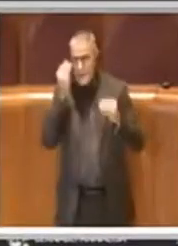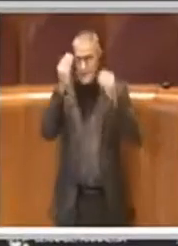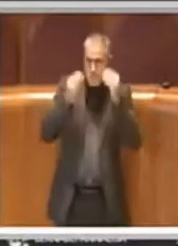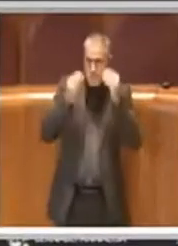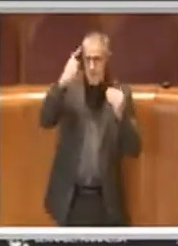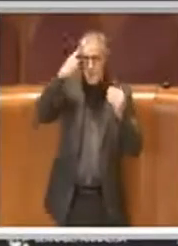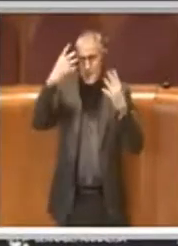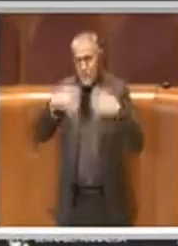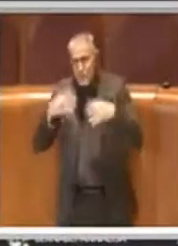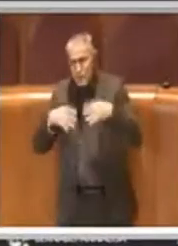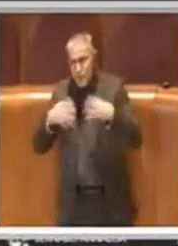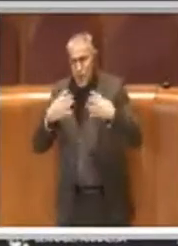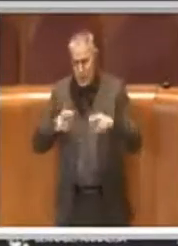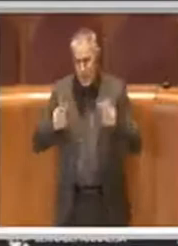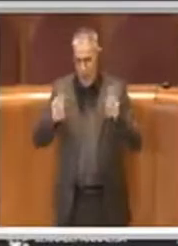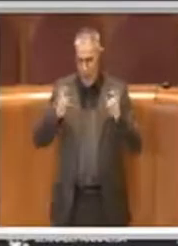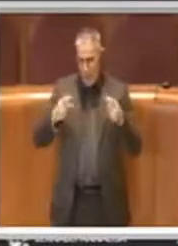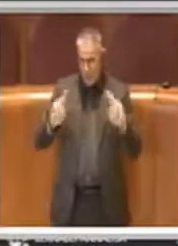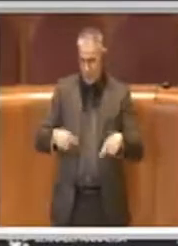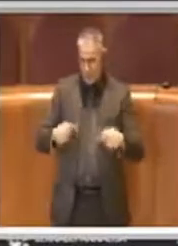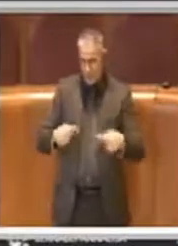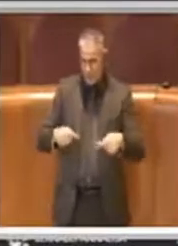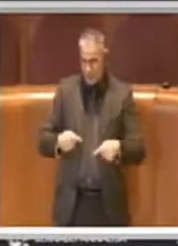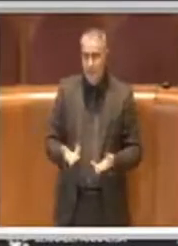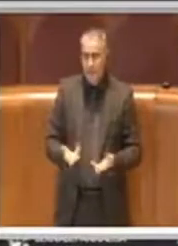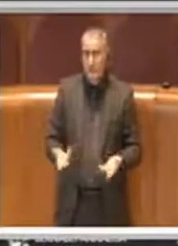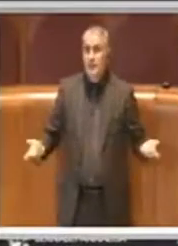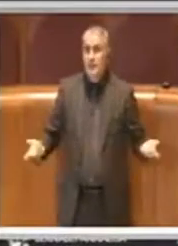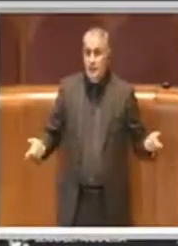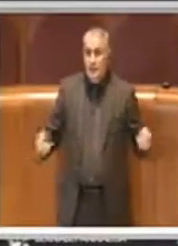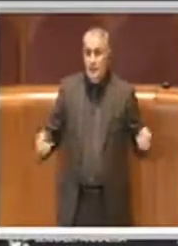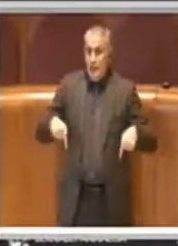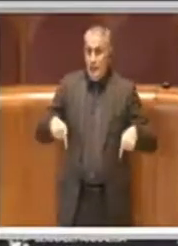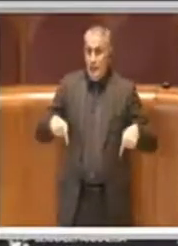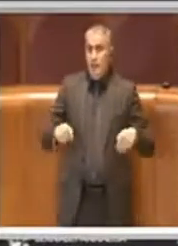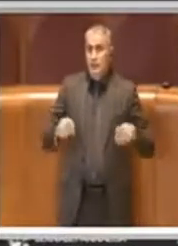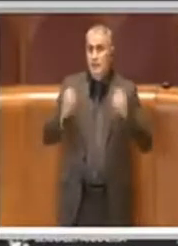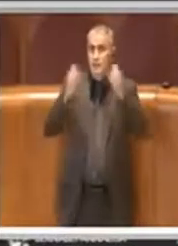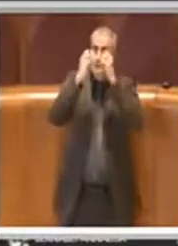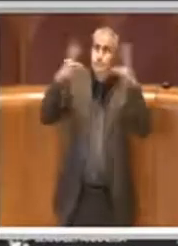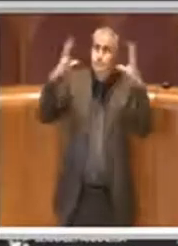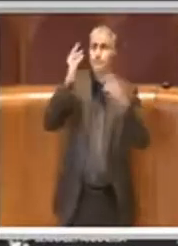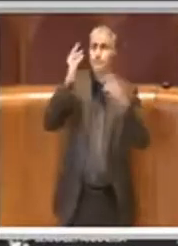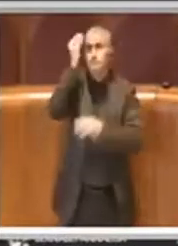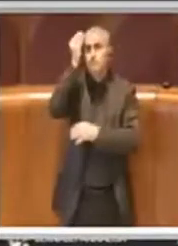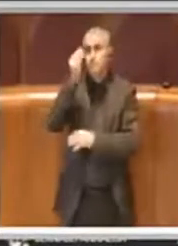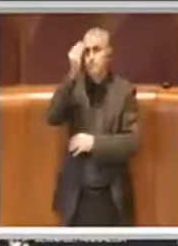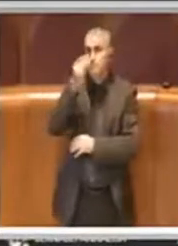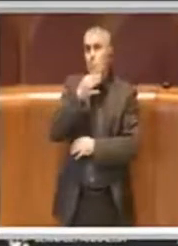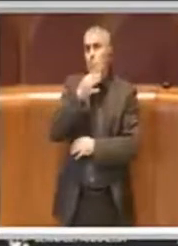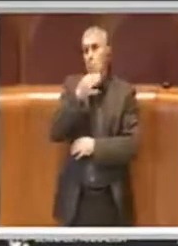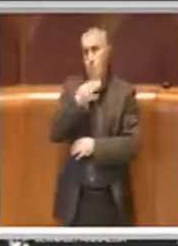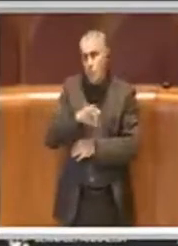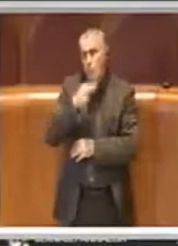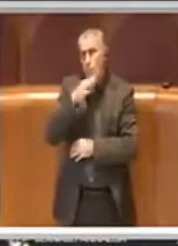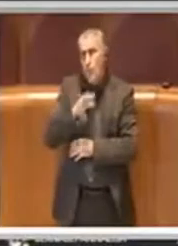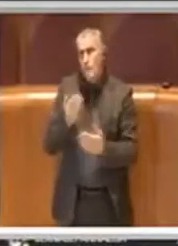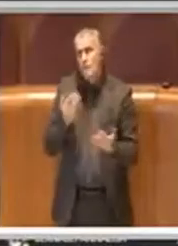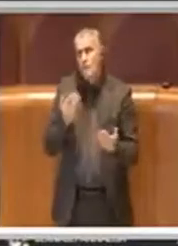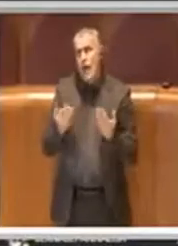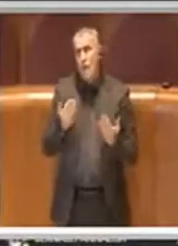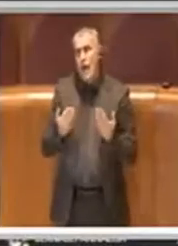argomenti al punto che si sta immaginando di poter anche valutare un